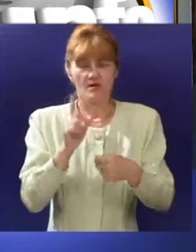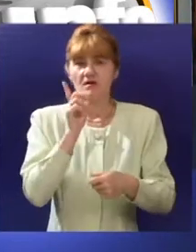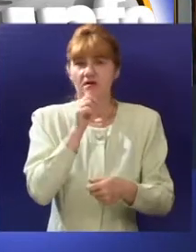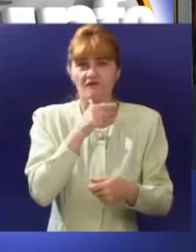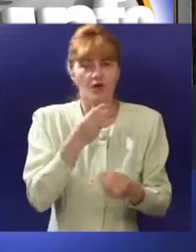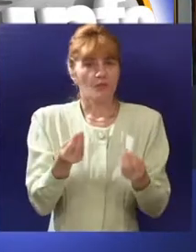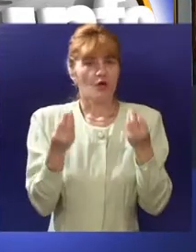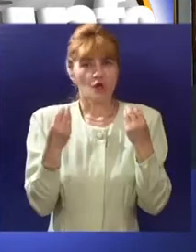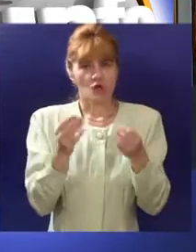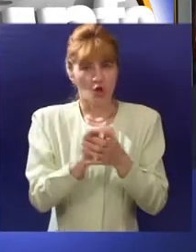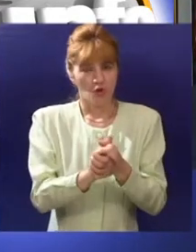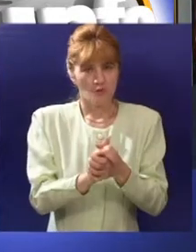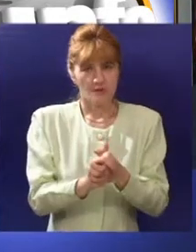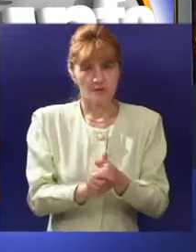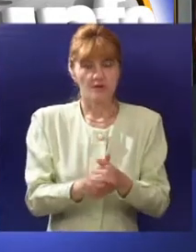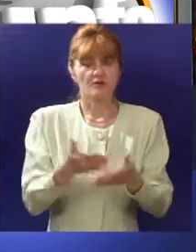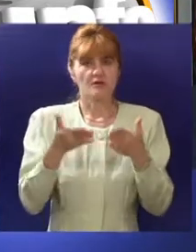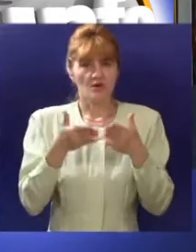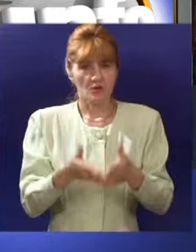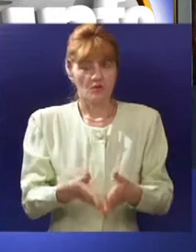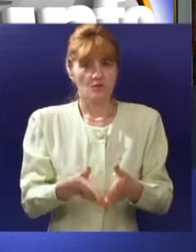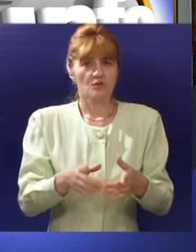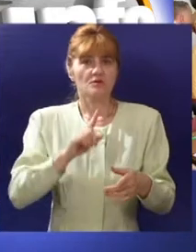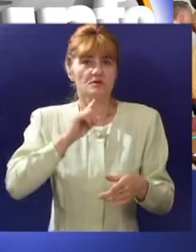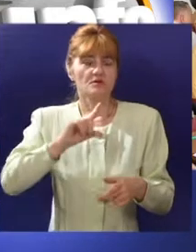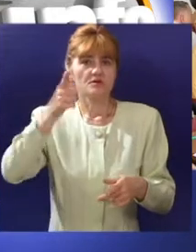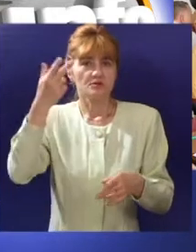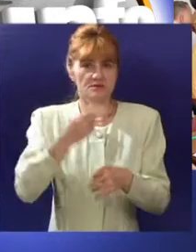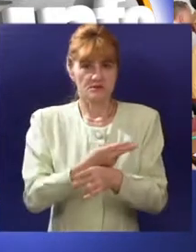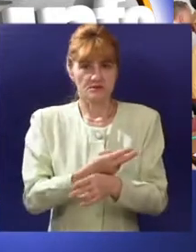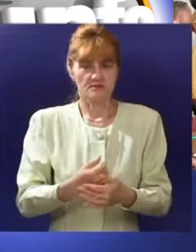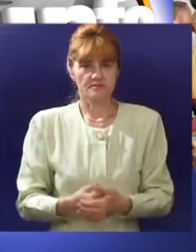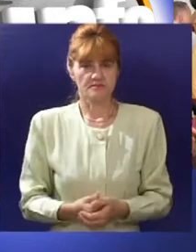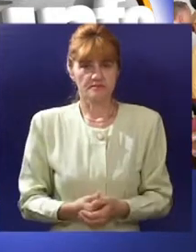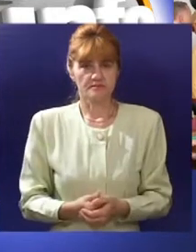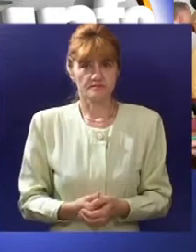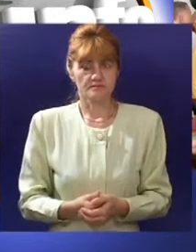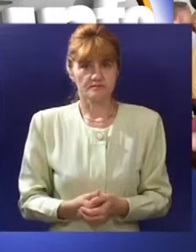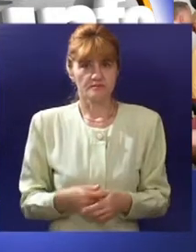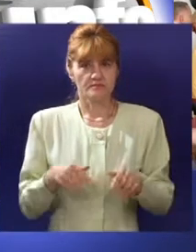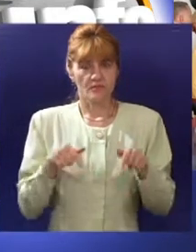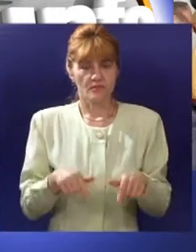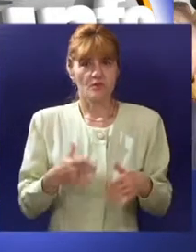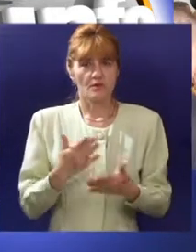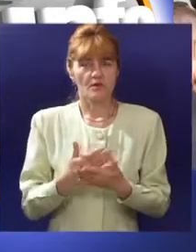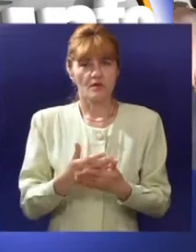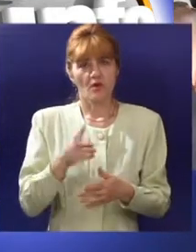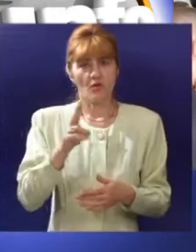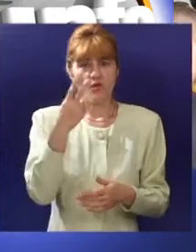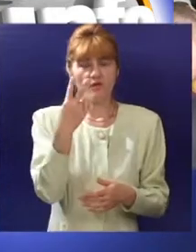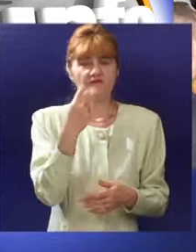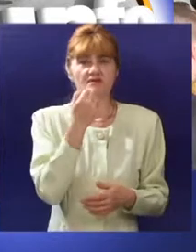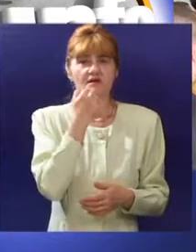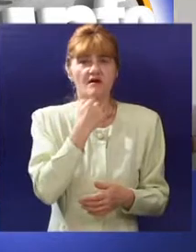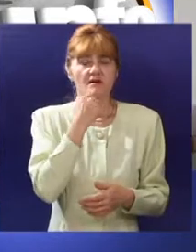veoma dobro sarađujemo kako u zemlji tako i vani U Subotici je boravilo dvaldesetak privrednika